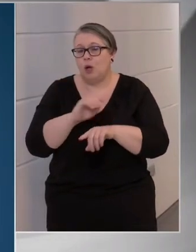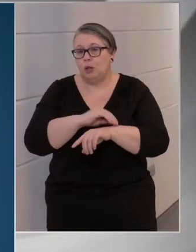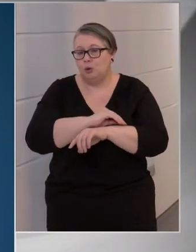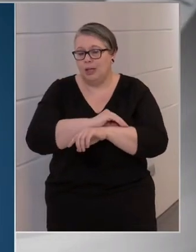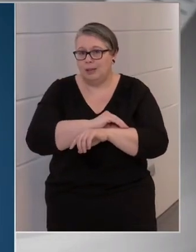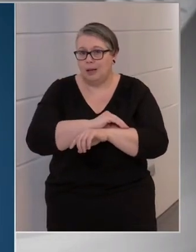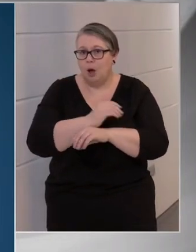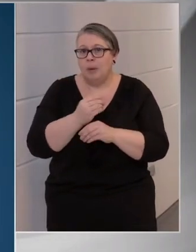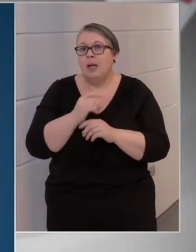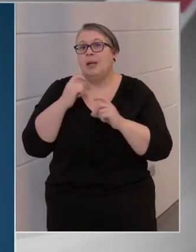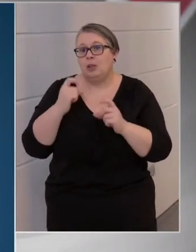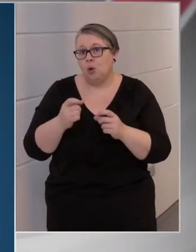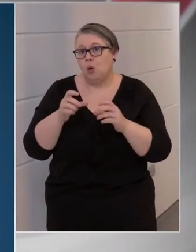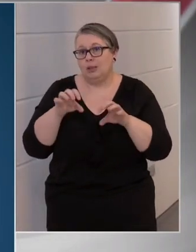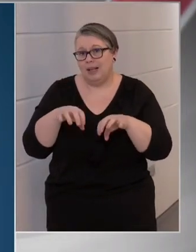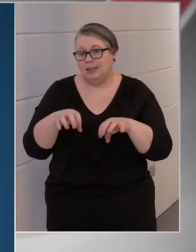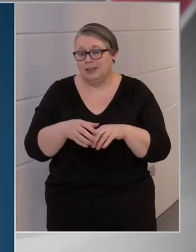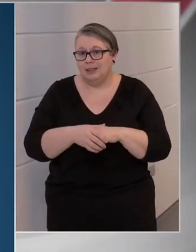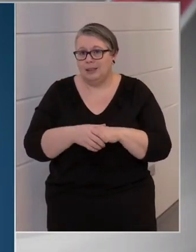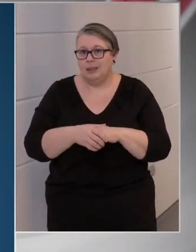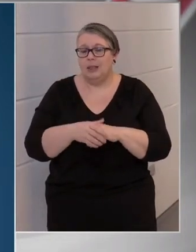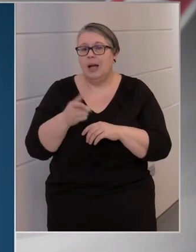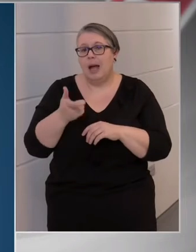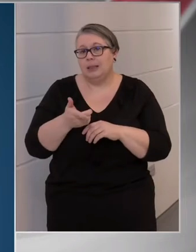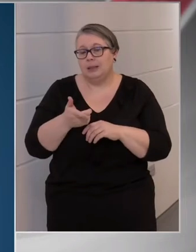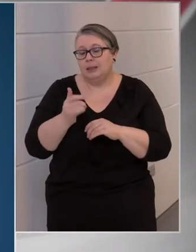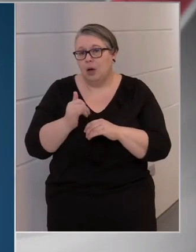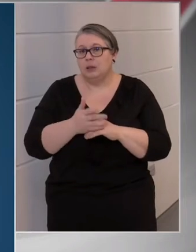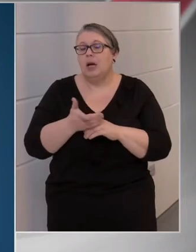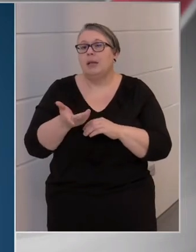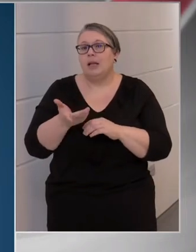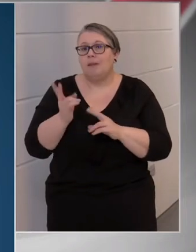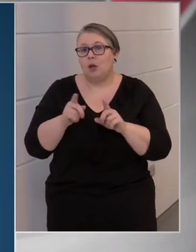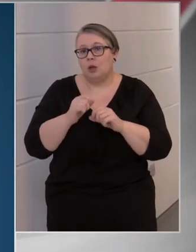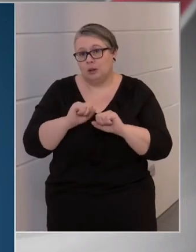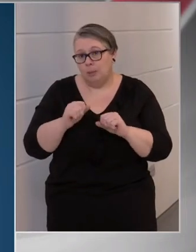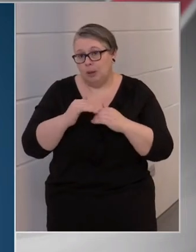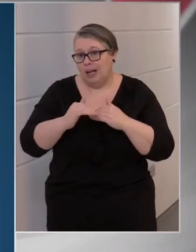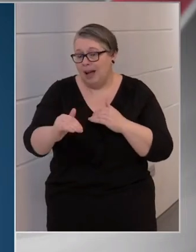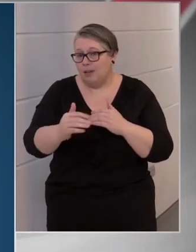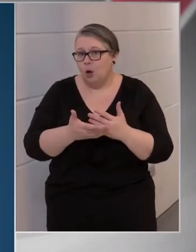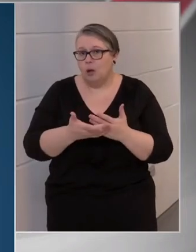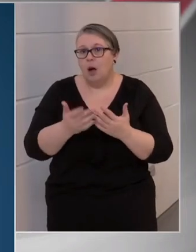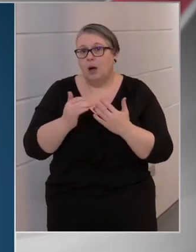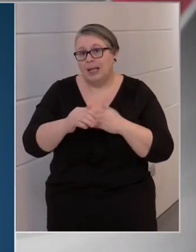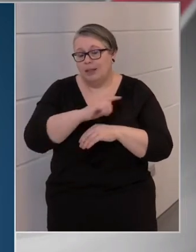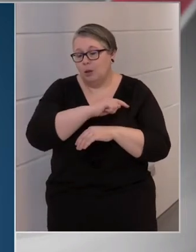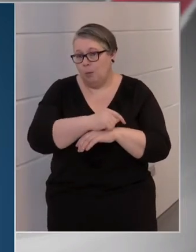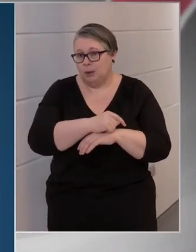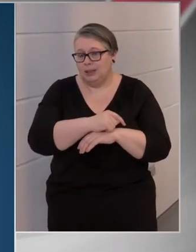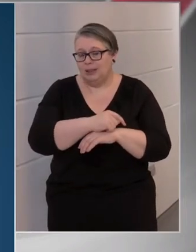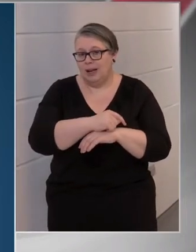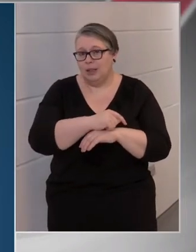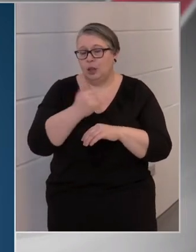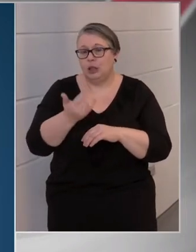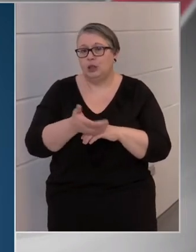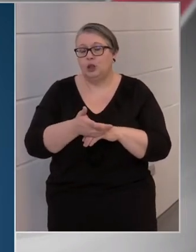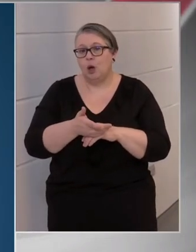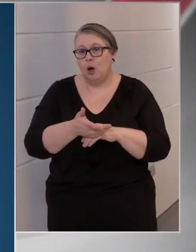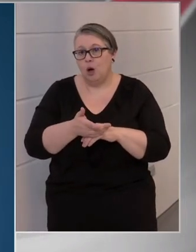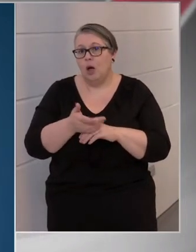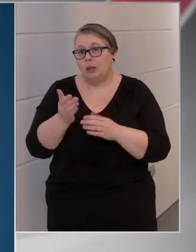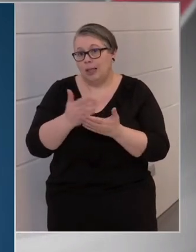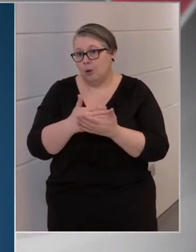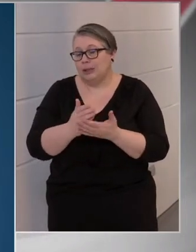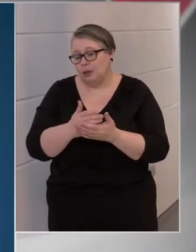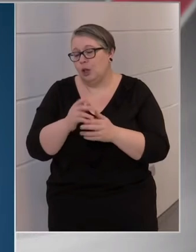indokoltát teszi ezt, de vannak szabad ágyak, tehát az ágykapacitás és a humánkapacitás is